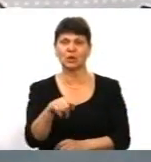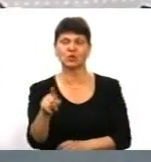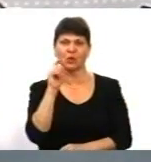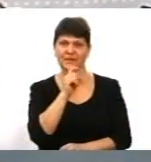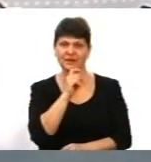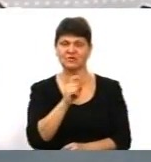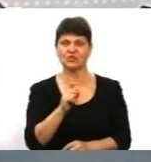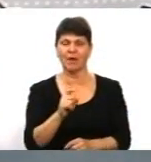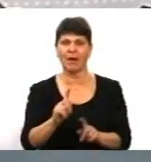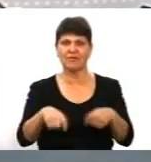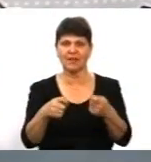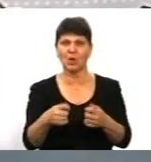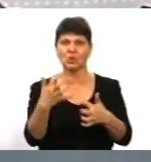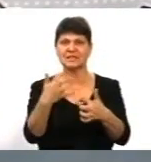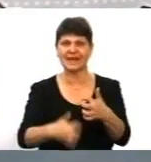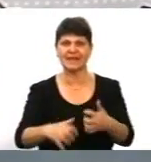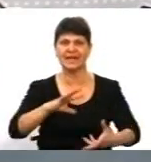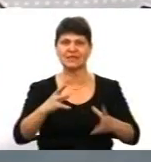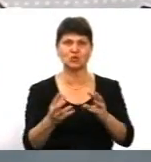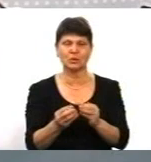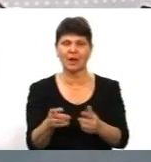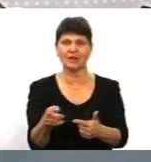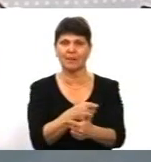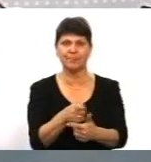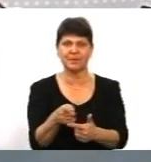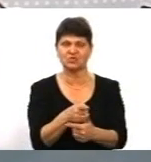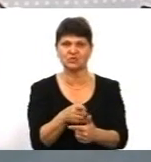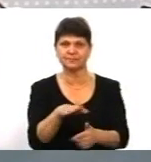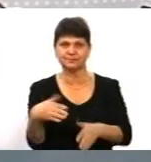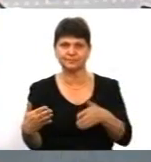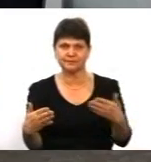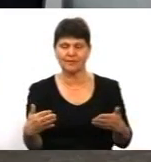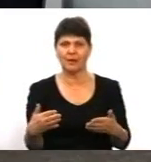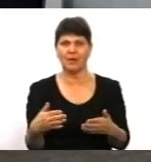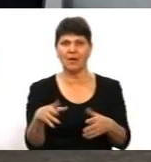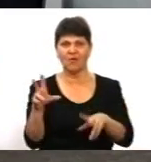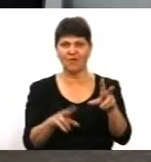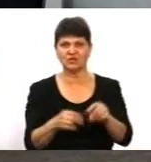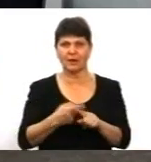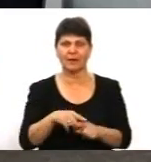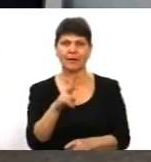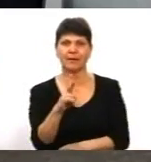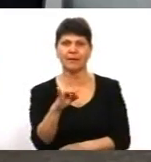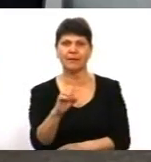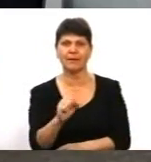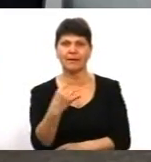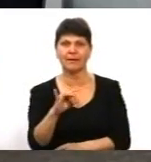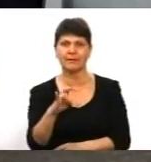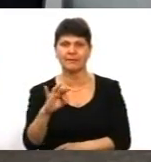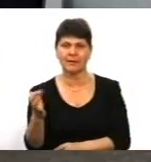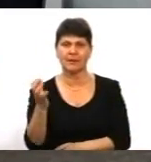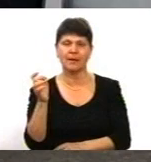середній результат між крайніми. Крайні, я вважаю, це Південь-Схід